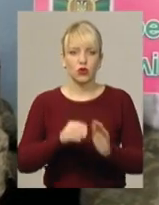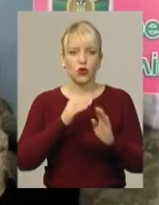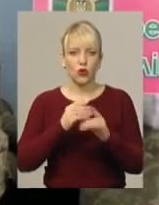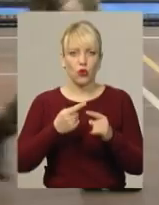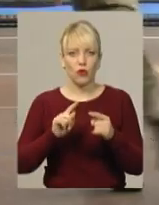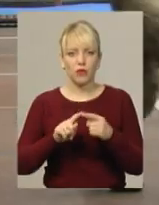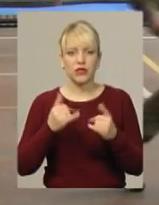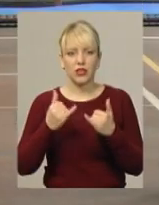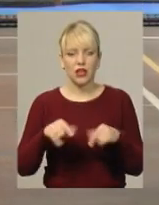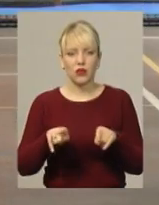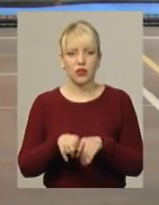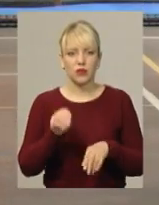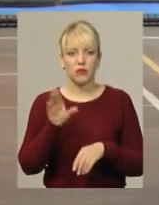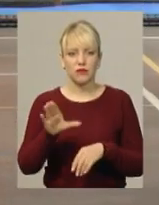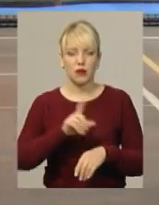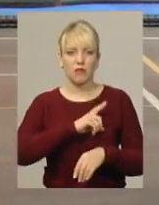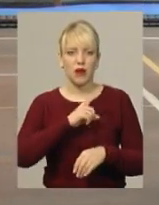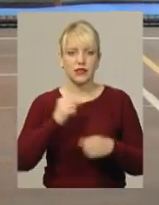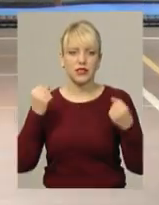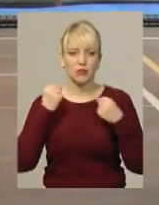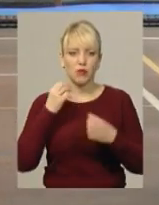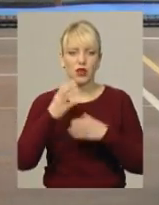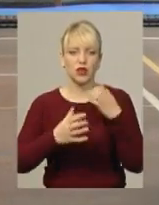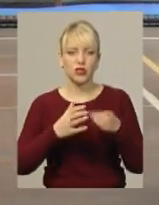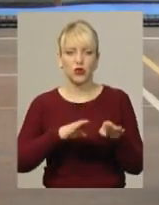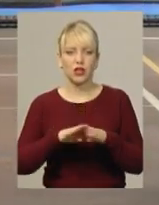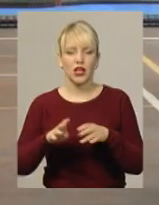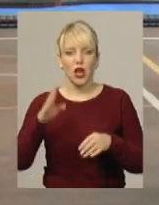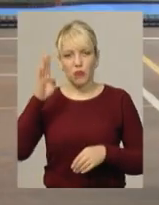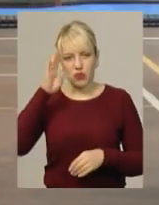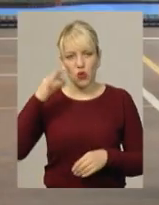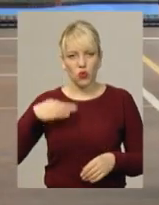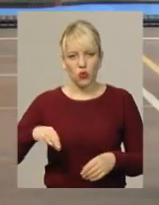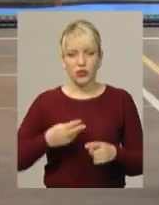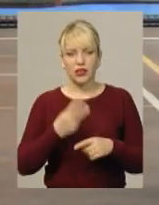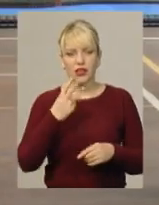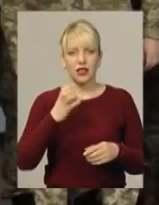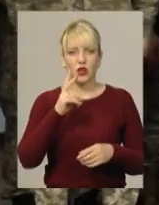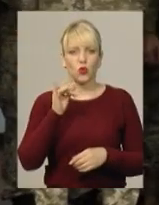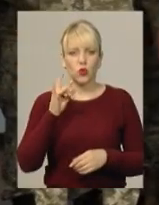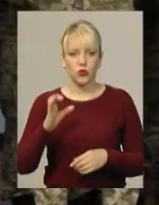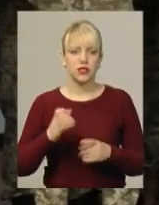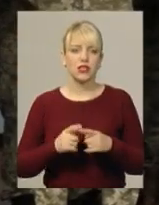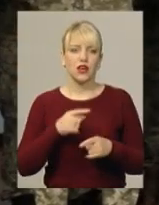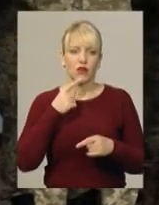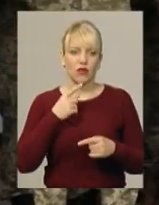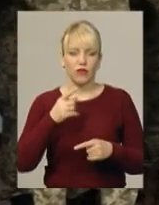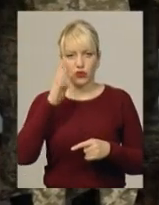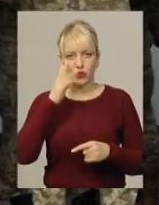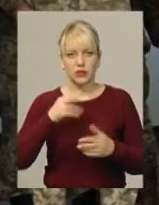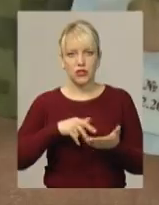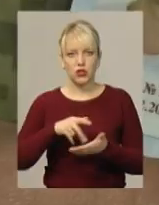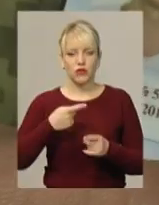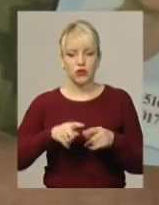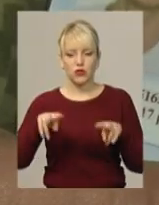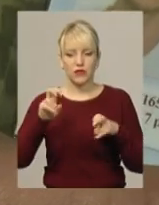Такі сьогодні отримали посвідчення мастерів спорту міжнародного класу, як-от курсант третєкурсних Хмельницької академії Євгеній Хотінь. До цього звання, каже хлопець, ішов з